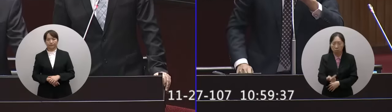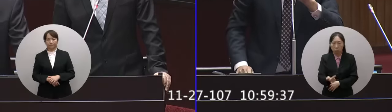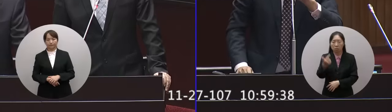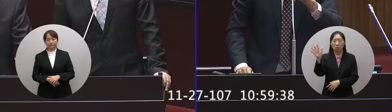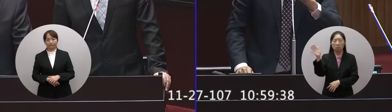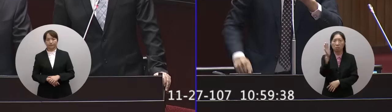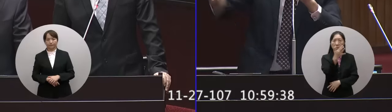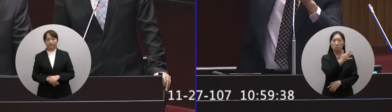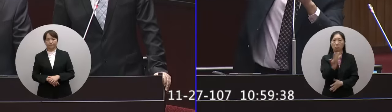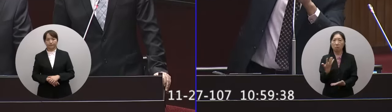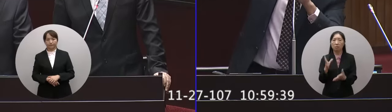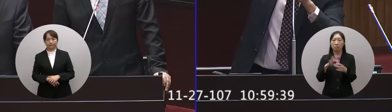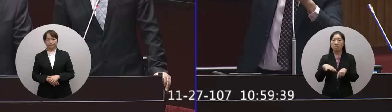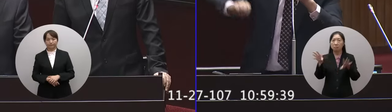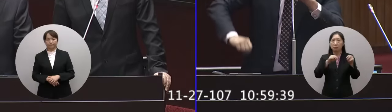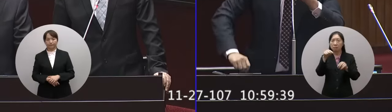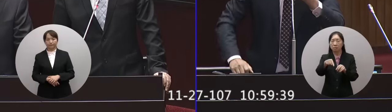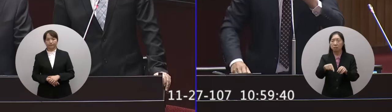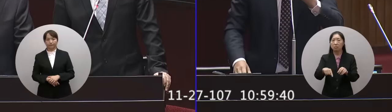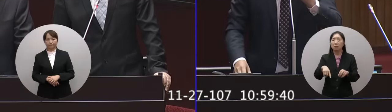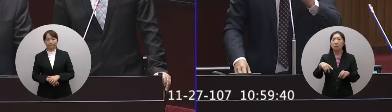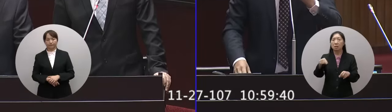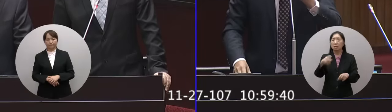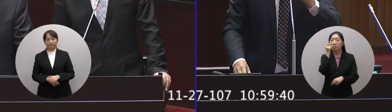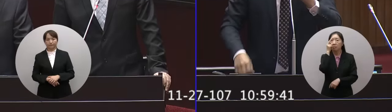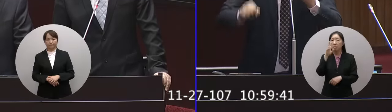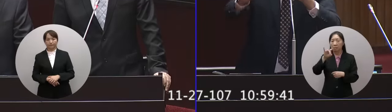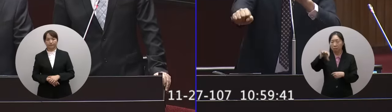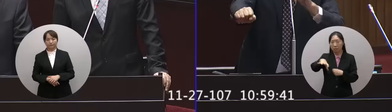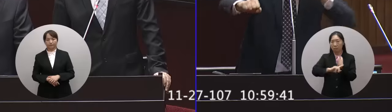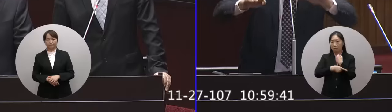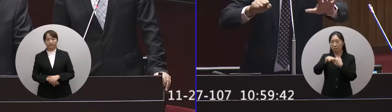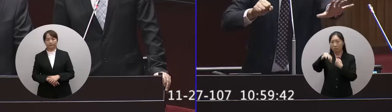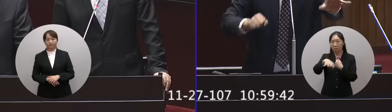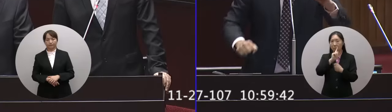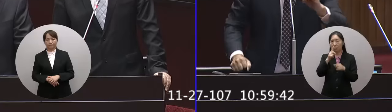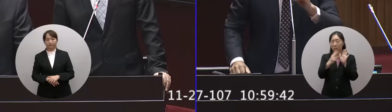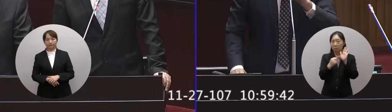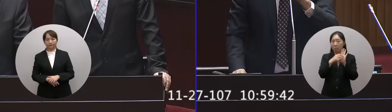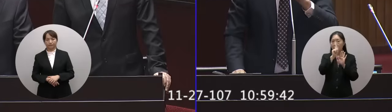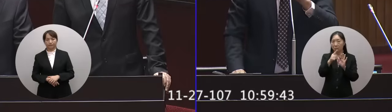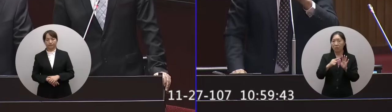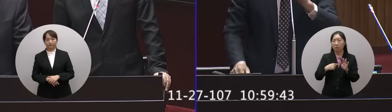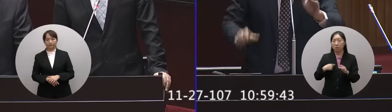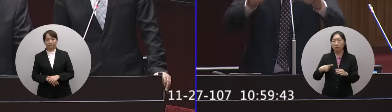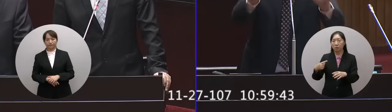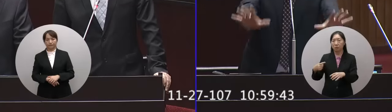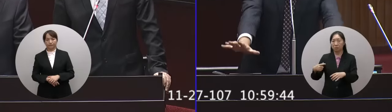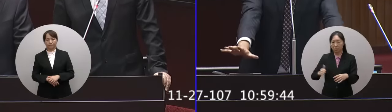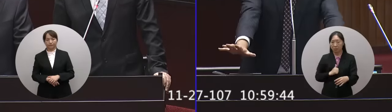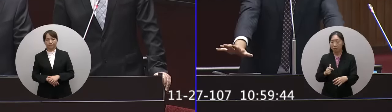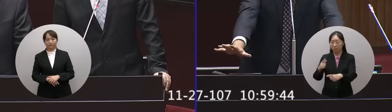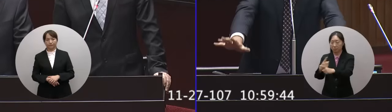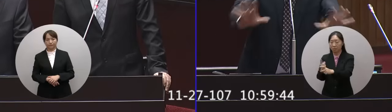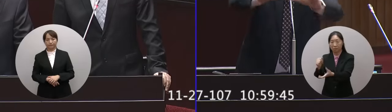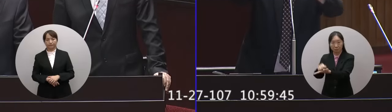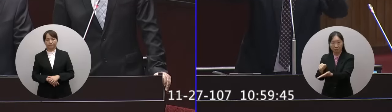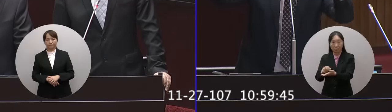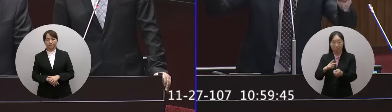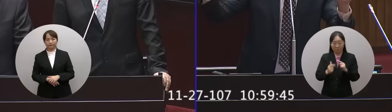查報告裡面對於宜蘭地方法院裡面所認定的說刻度跟實際的速度不符你們在裡面